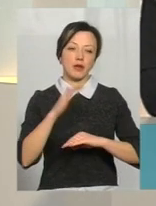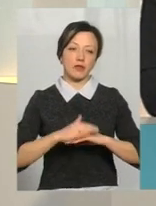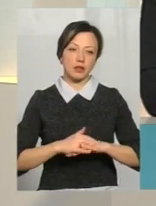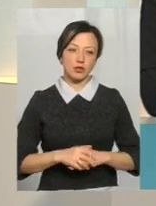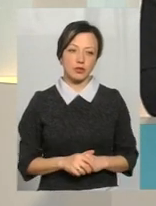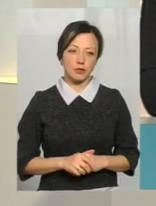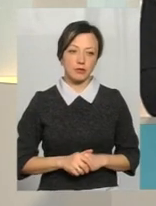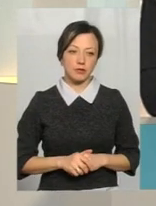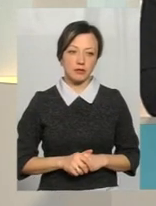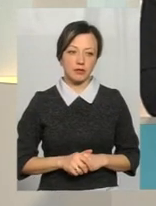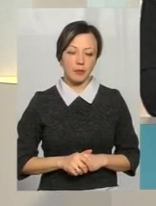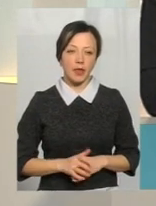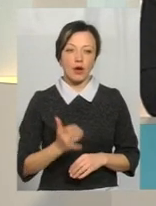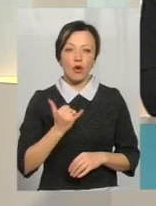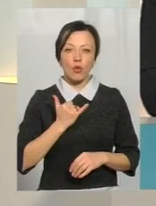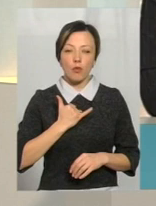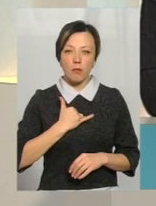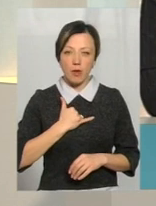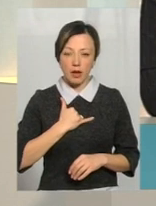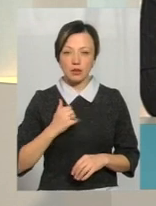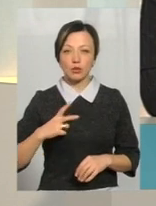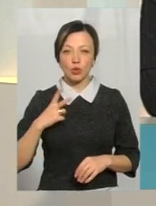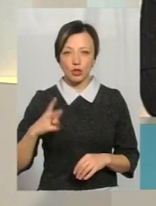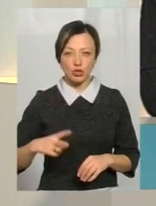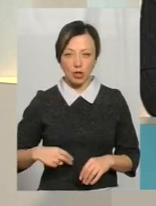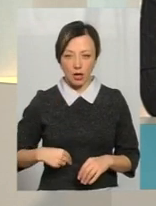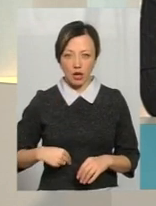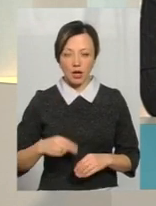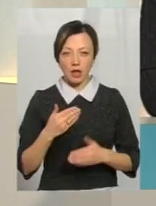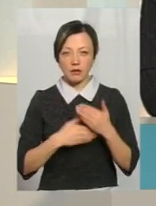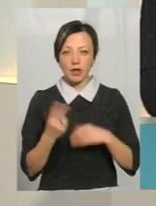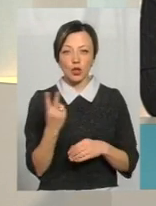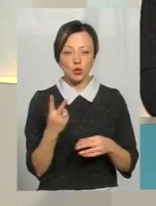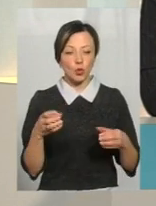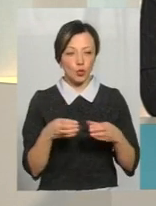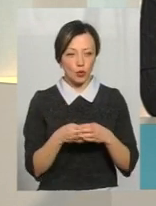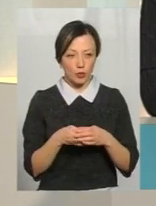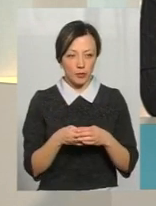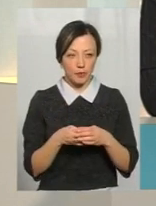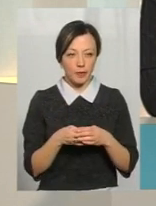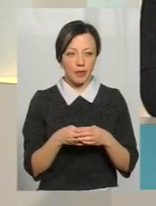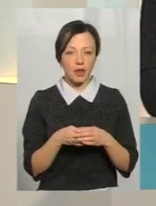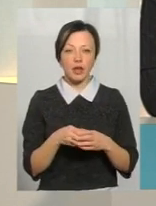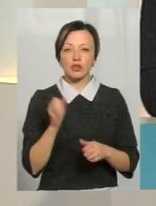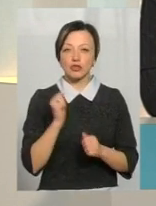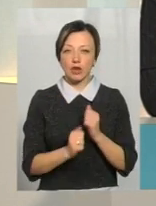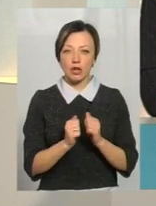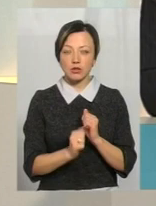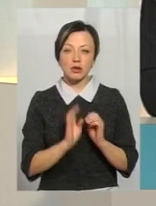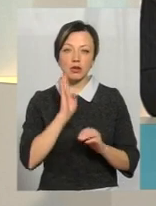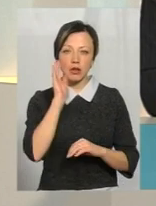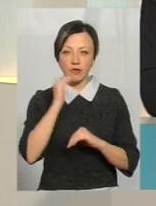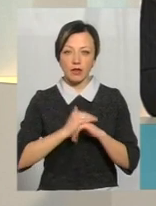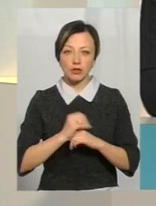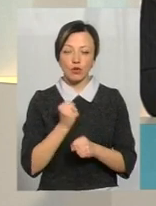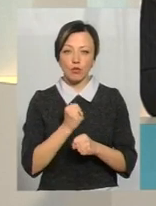Добрий вечір. В мене дочка інвалідерної групи. Часто вона їздить... Раної вечірі